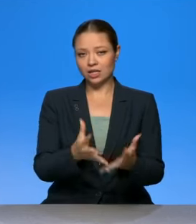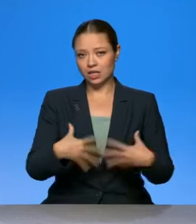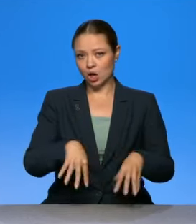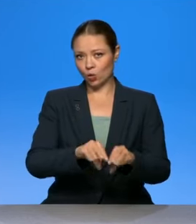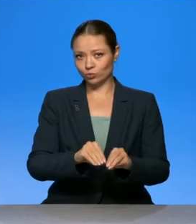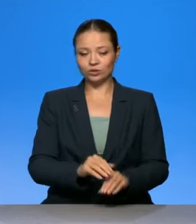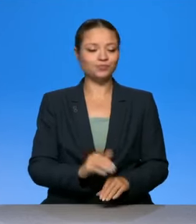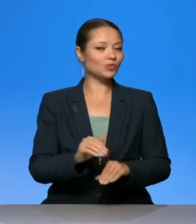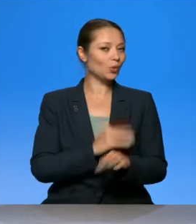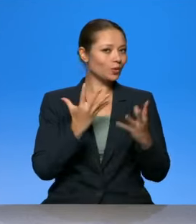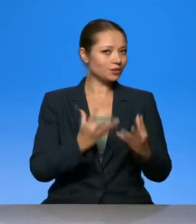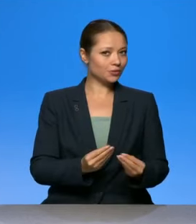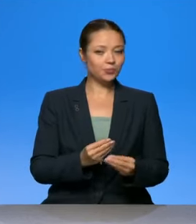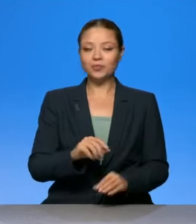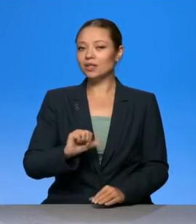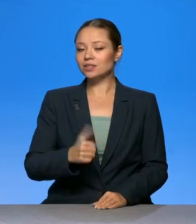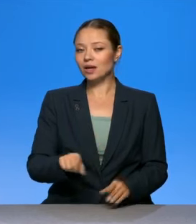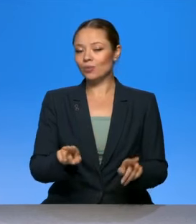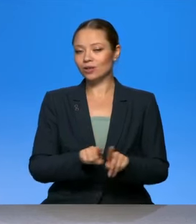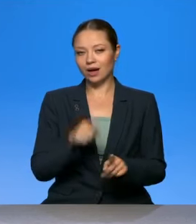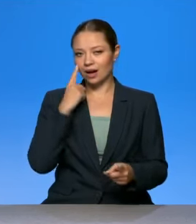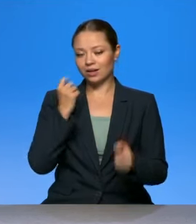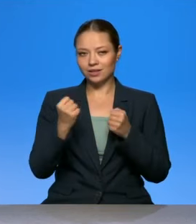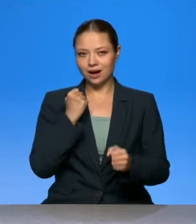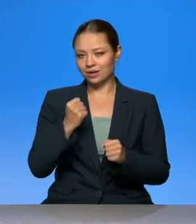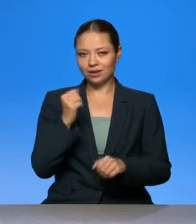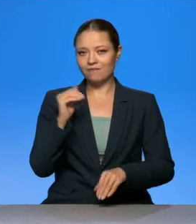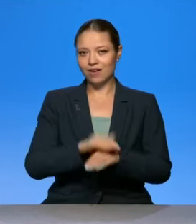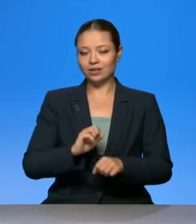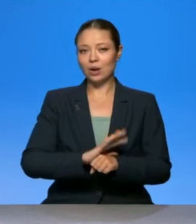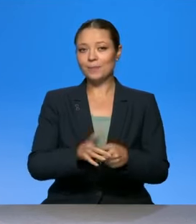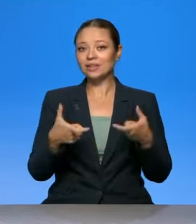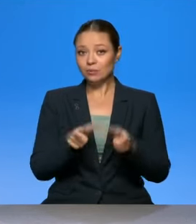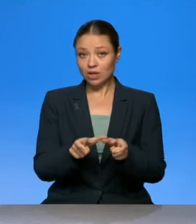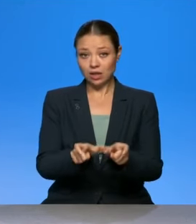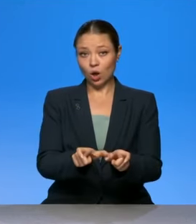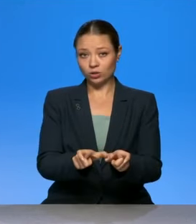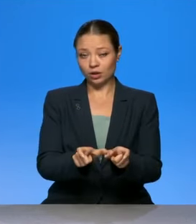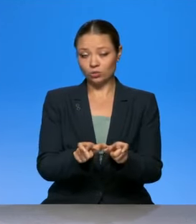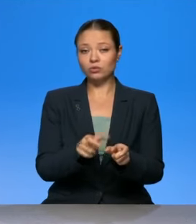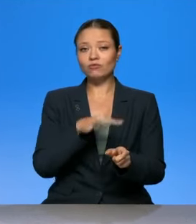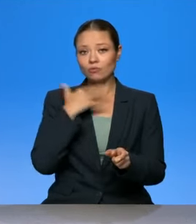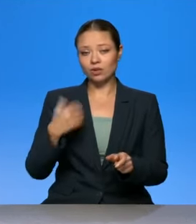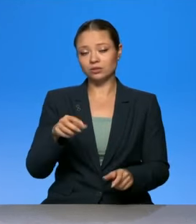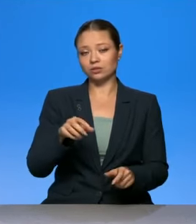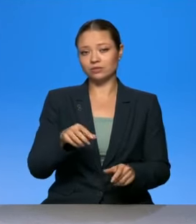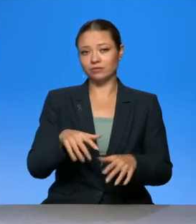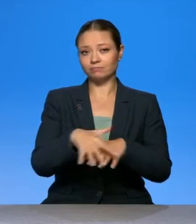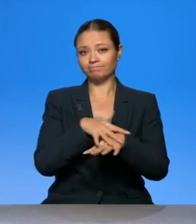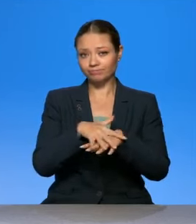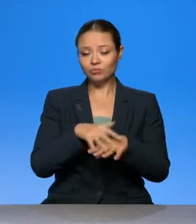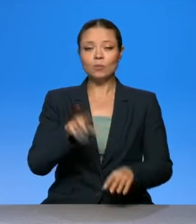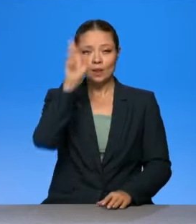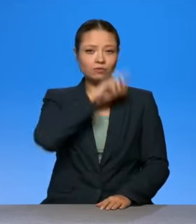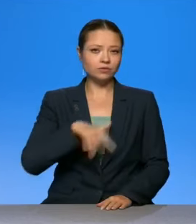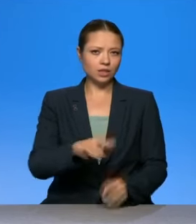Самая такая, наверное, примета яркой пандемии – это локдауны массовые в разных странах, с разной степенью жесткости. Но тем